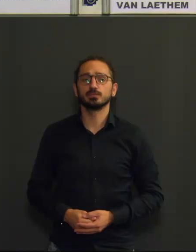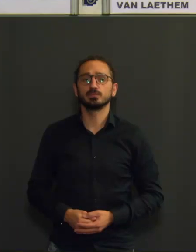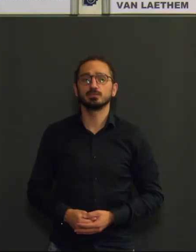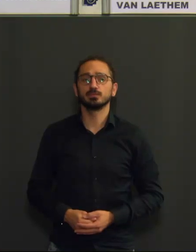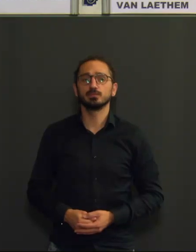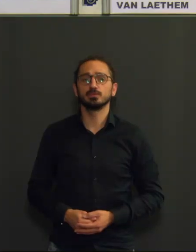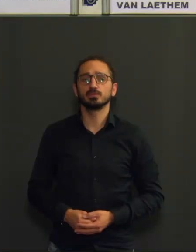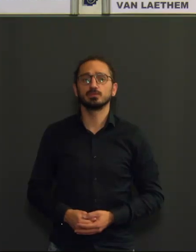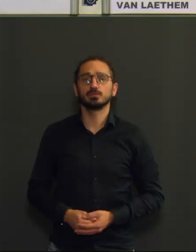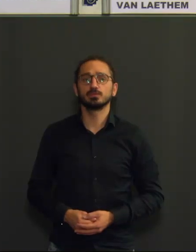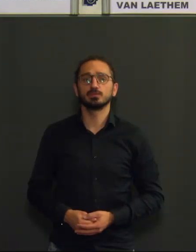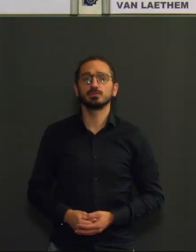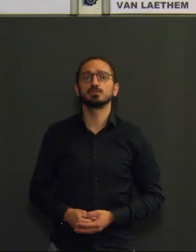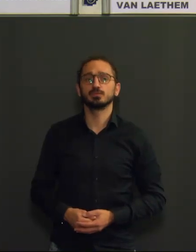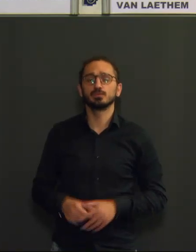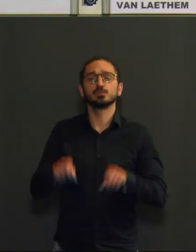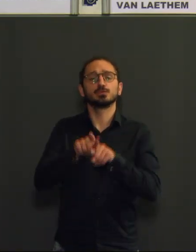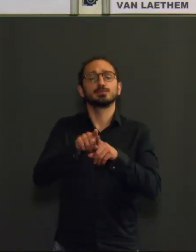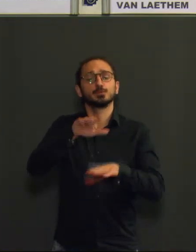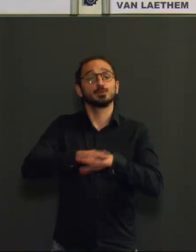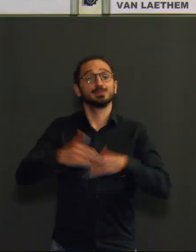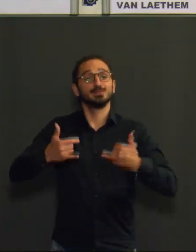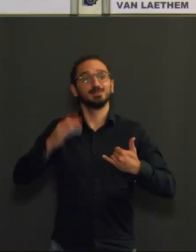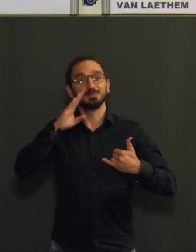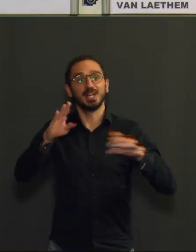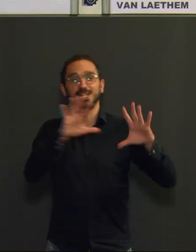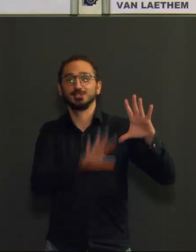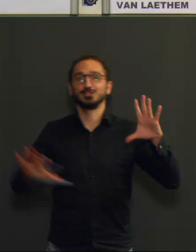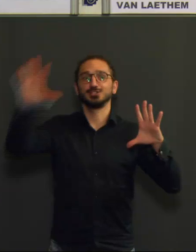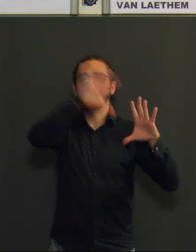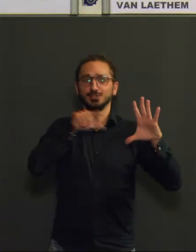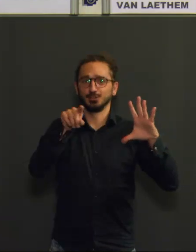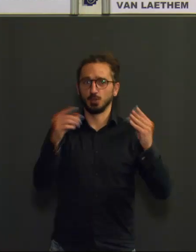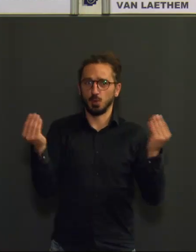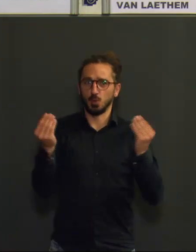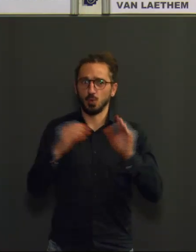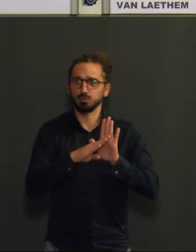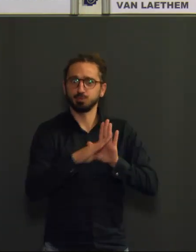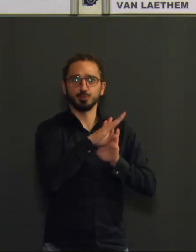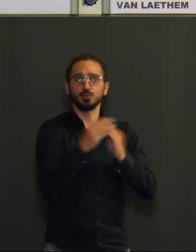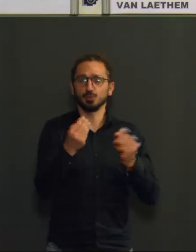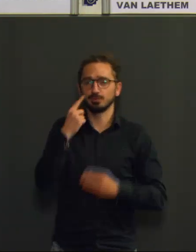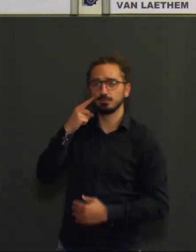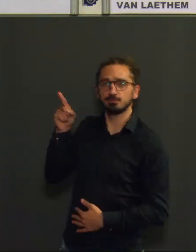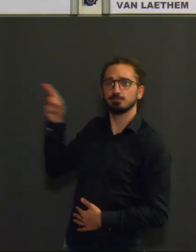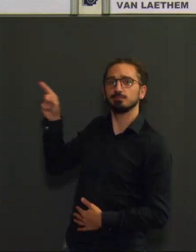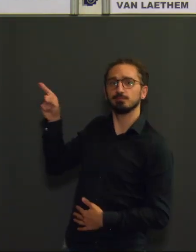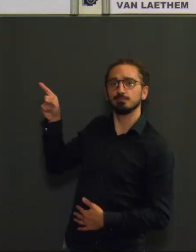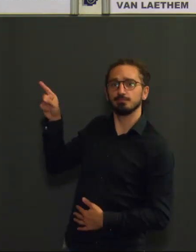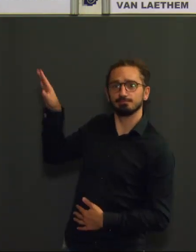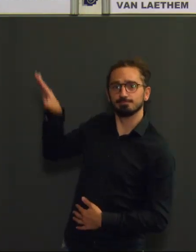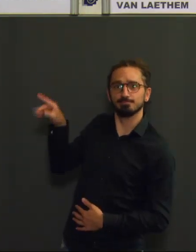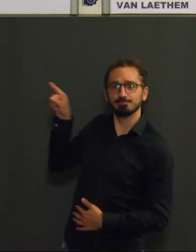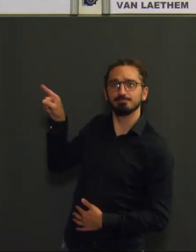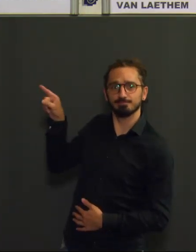national se retrouve et on le voit très bien sur la carte qui est projetée pour l'instant dans toutes les régions et dans toutes les